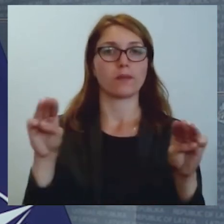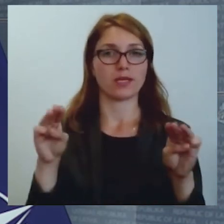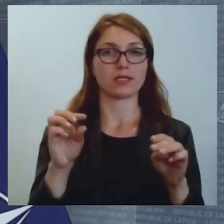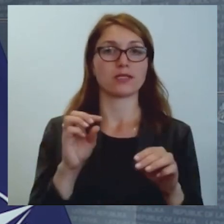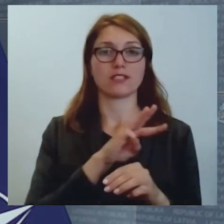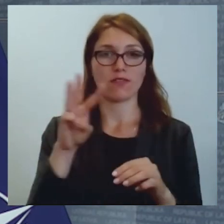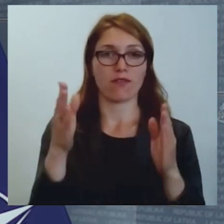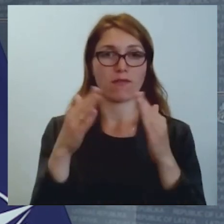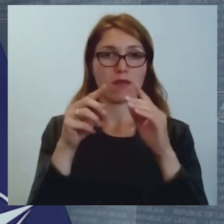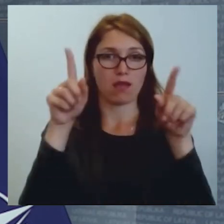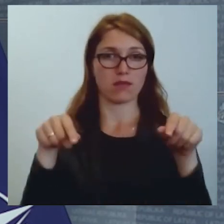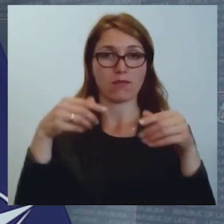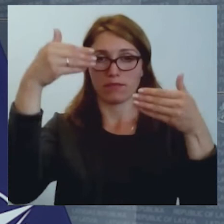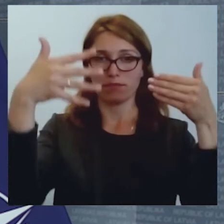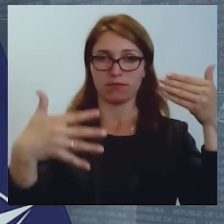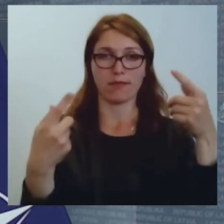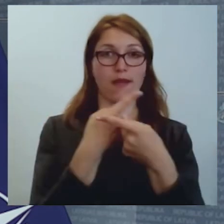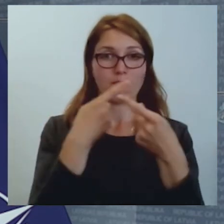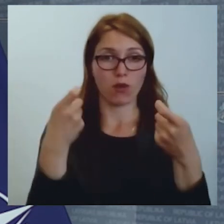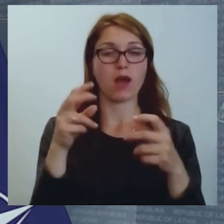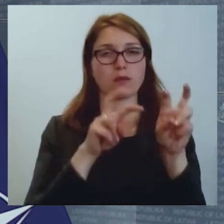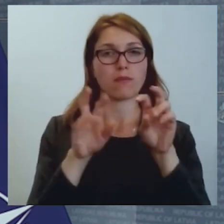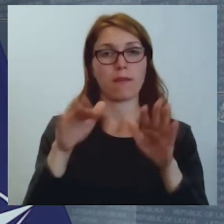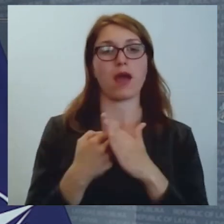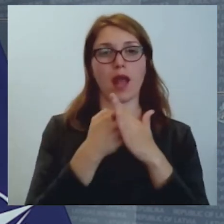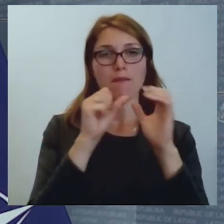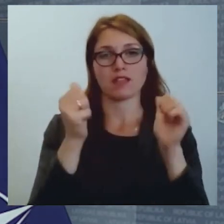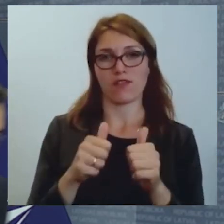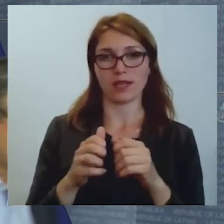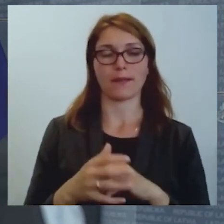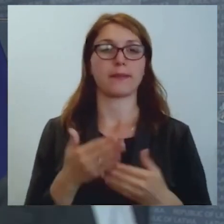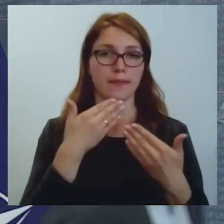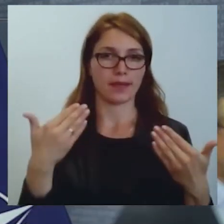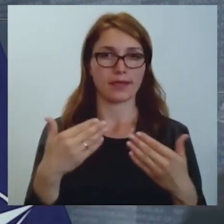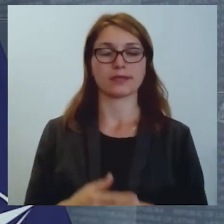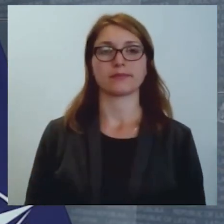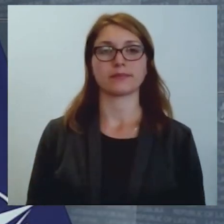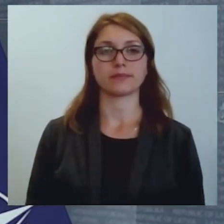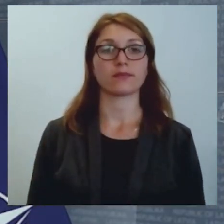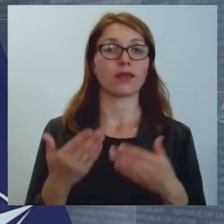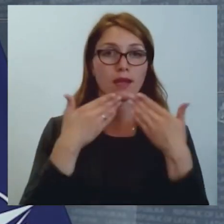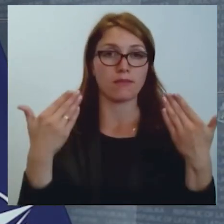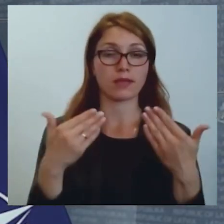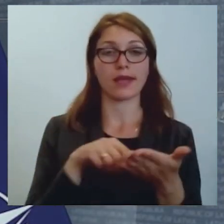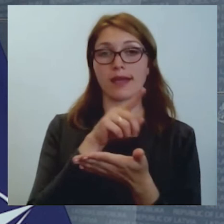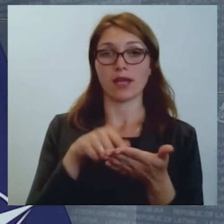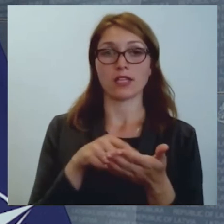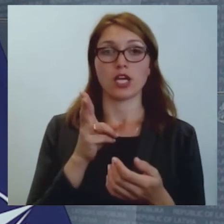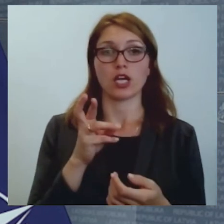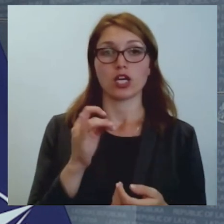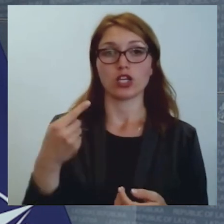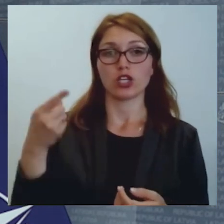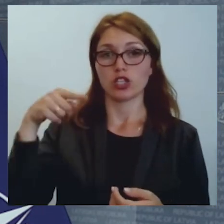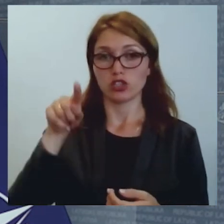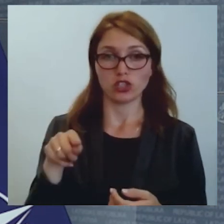lapās par šiem atbalsta veidiem. Paldies. Paldies un lūdzu vārdus jātavam krišam no leta.